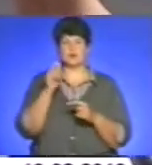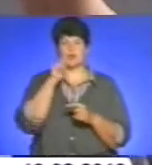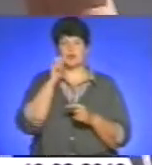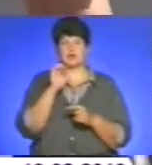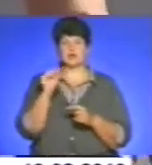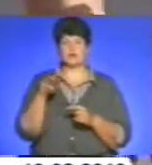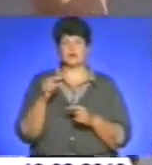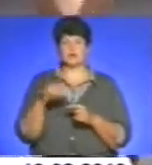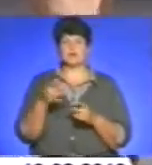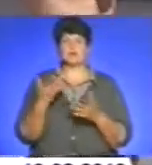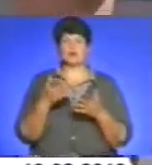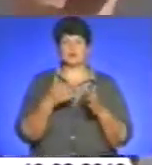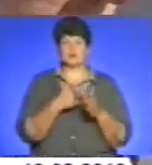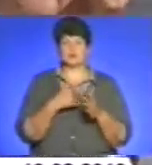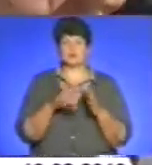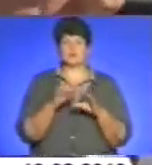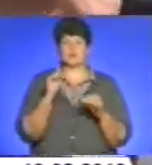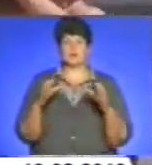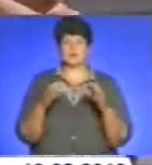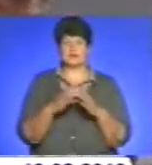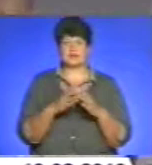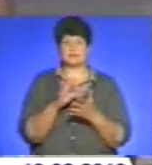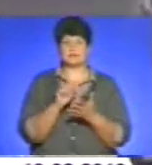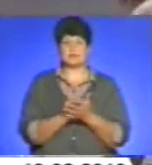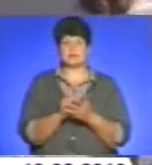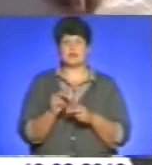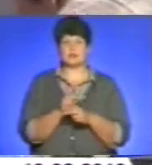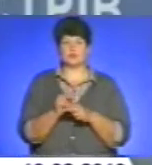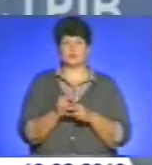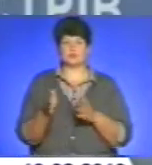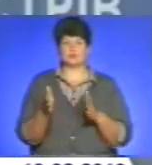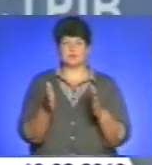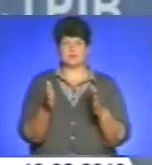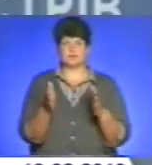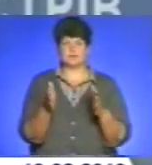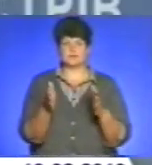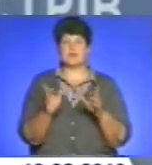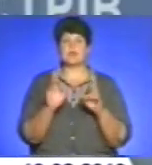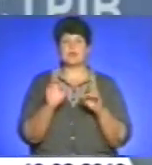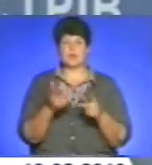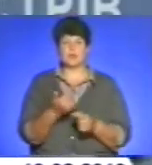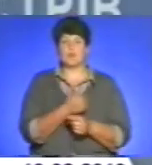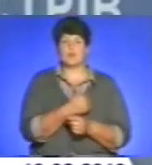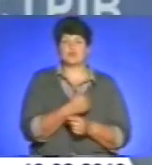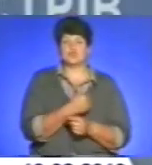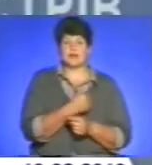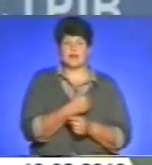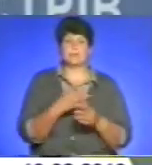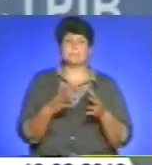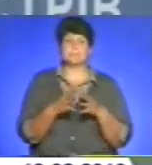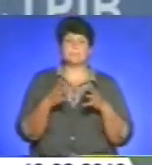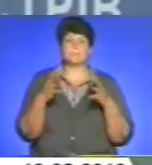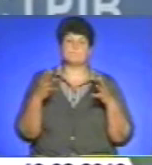для забезпечення прозорості при виборі компаній, що займаються ремонтом автошляхів. Як побажали переважна більшість